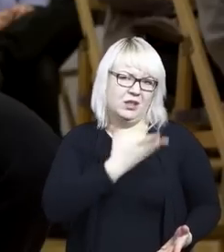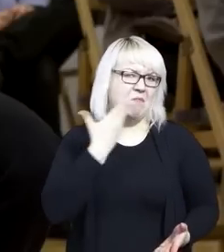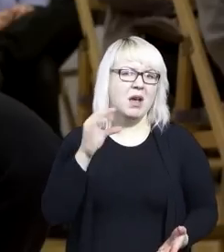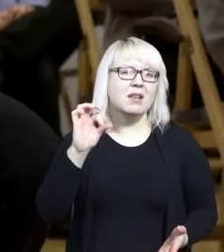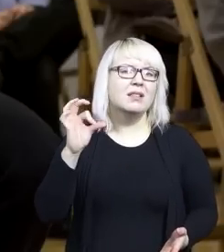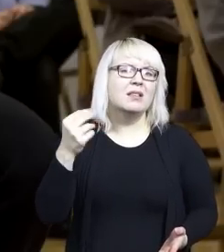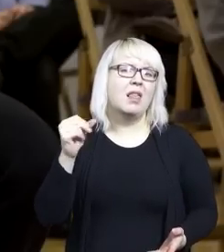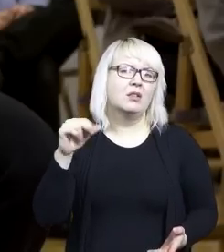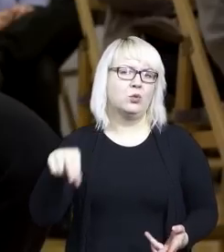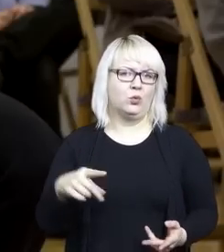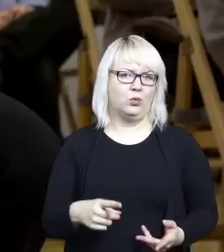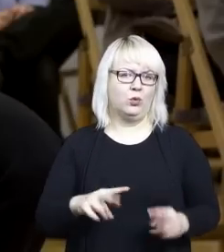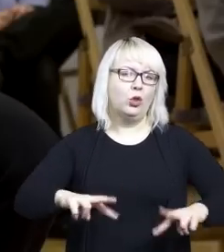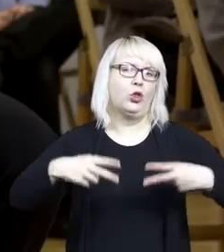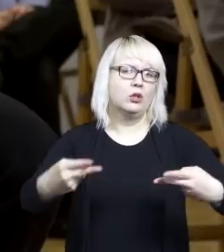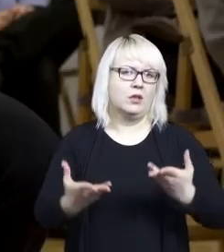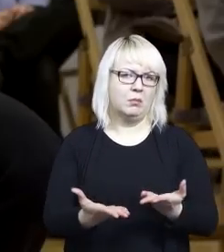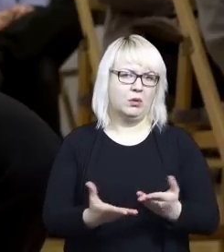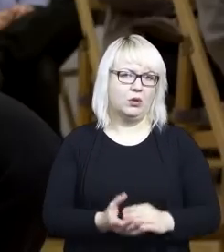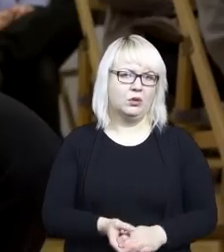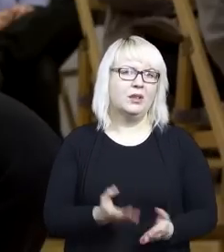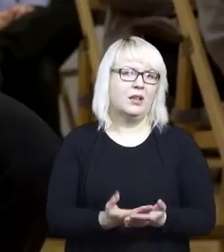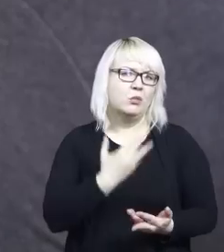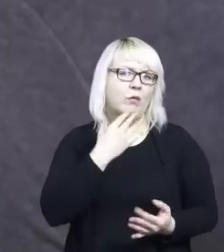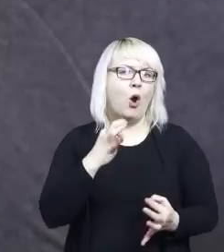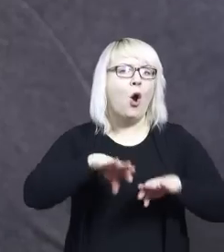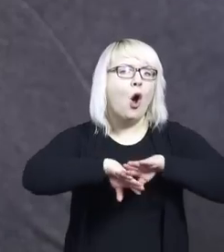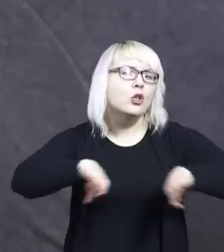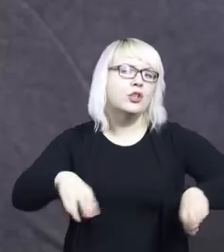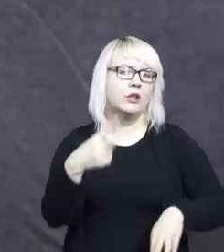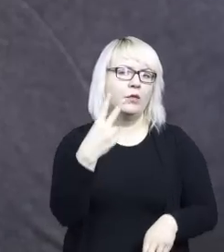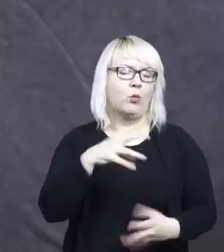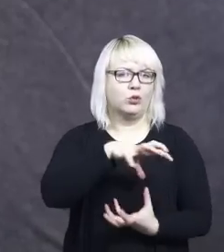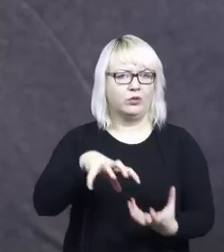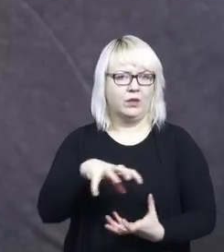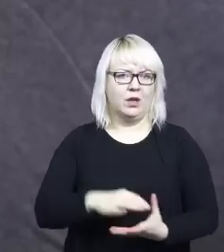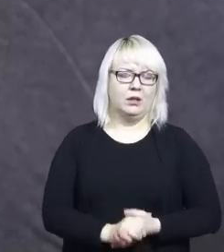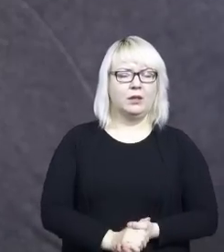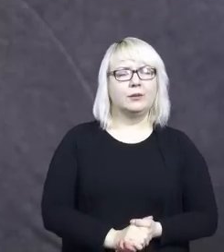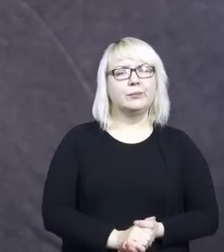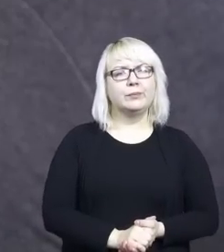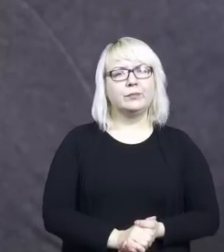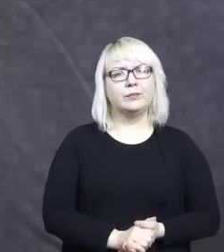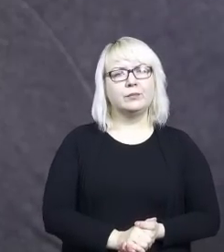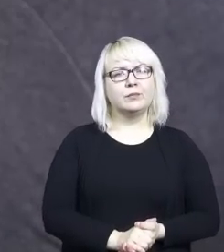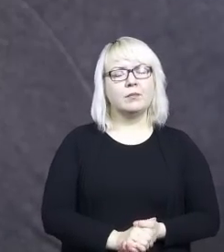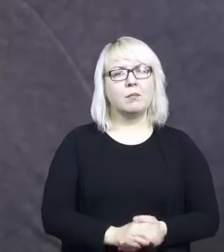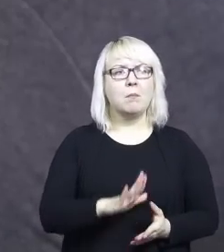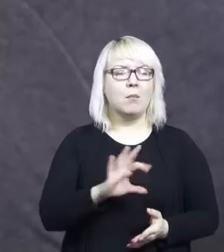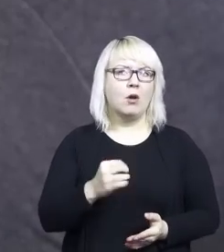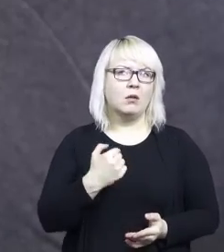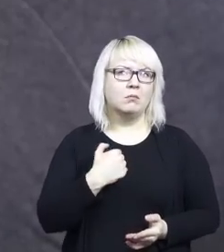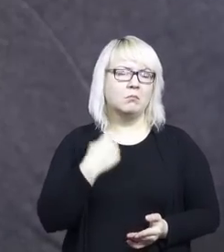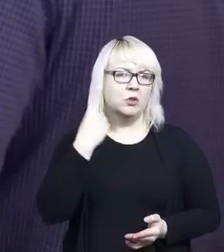pomysł dostępności, cały pomysł na seminarium, które ma uzmysłowić ludziom z instytucji